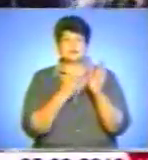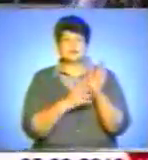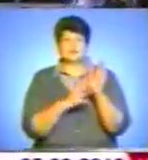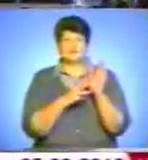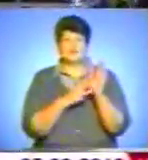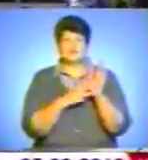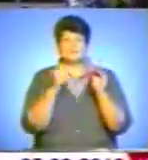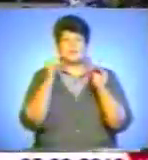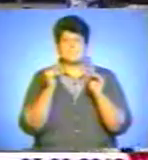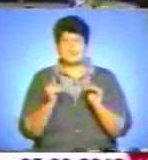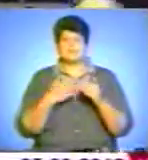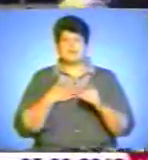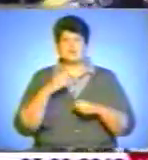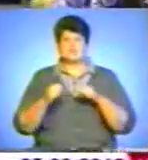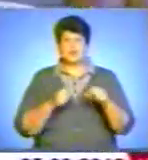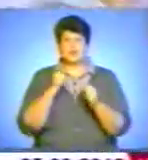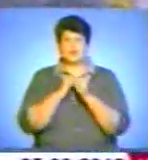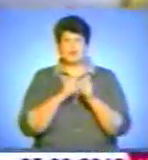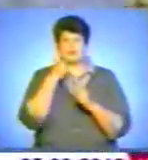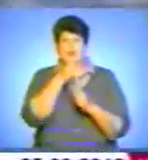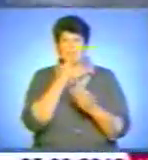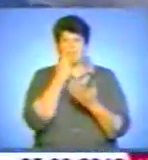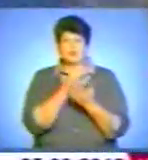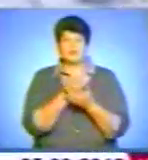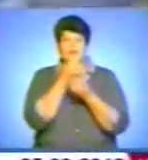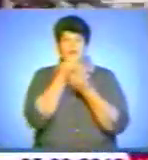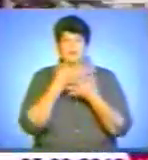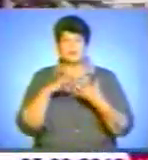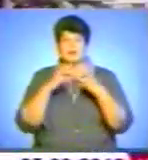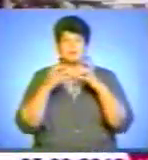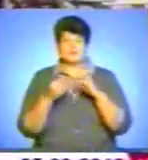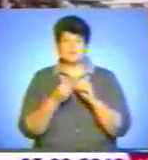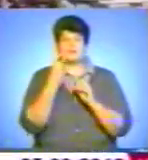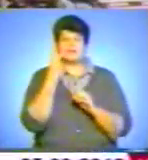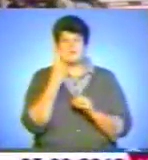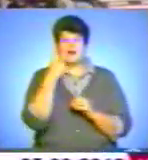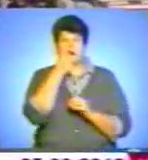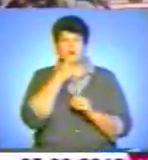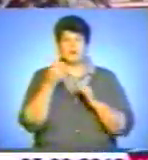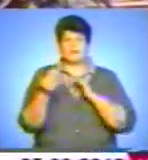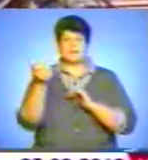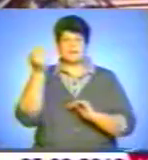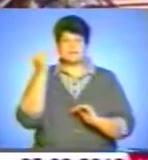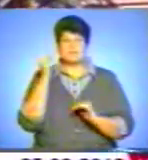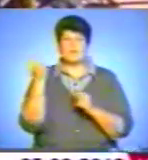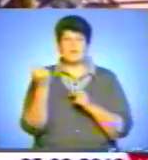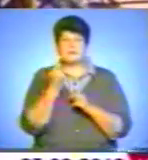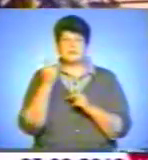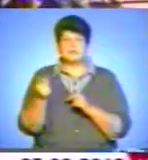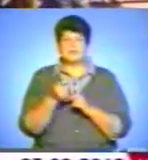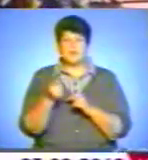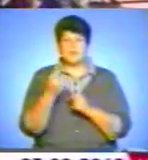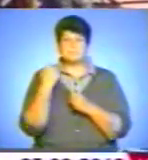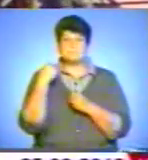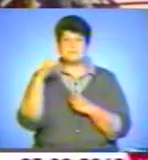розповів, наші велосипедисти щороку показують добрі результати. Два роки назад вперше Тернополянин переміг